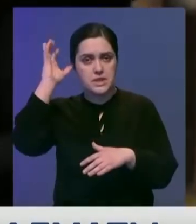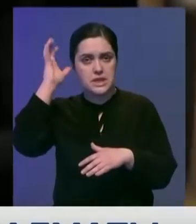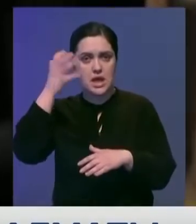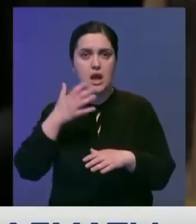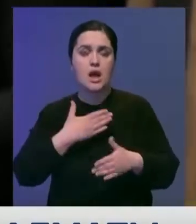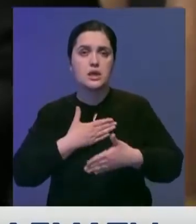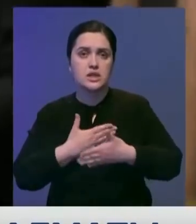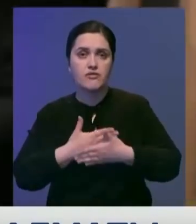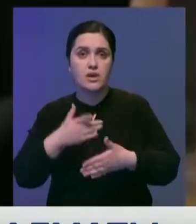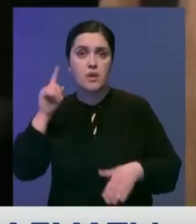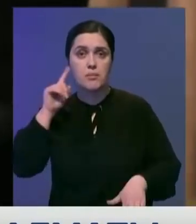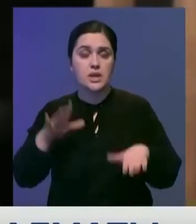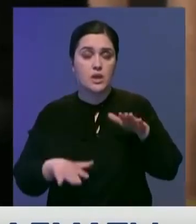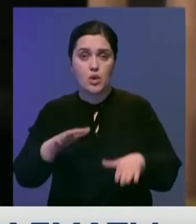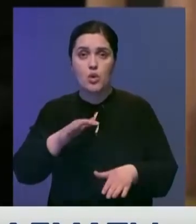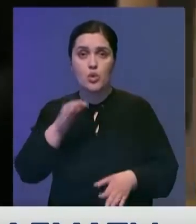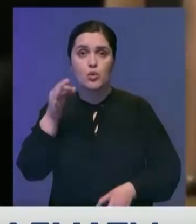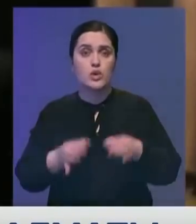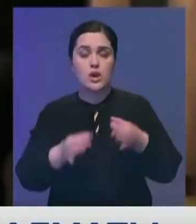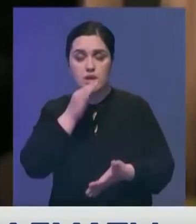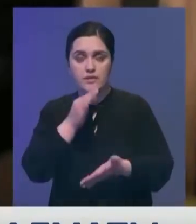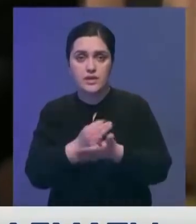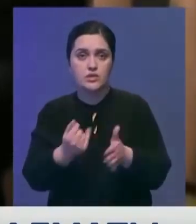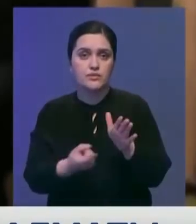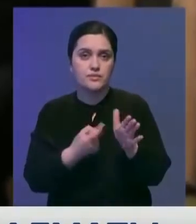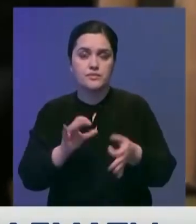Подозреваемый привлечен в уголовную ответственность и идет расследование.